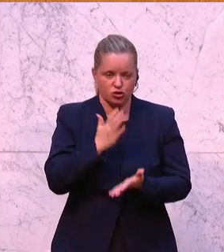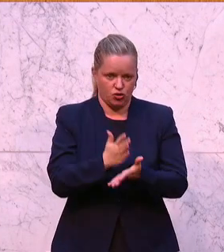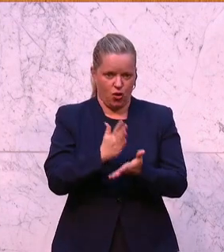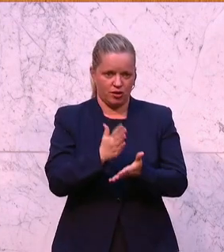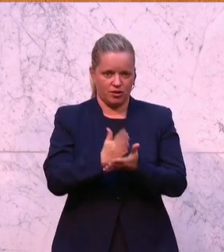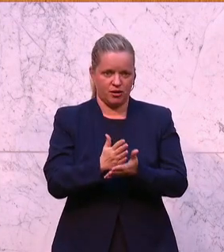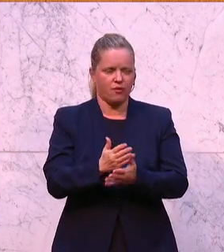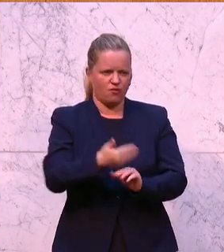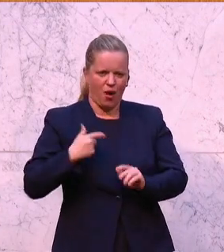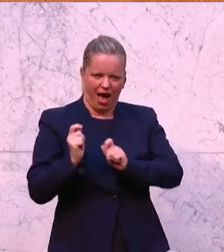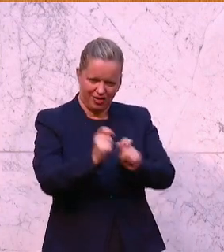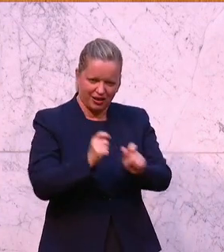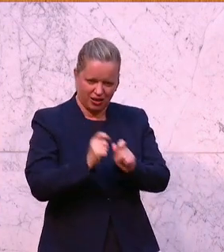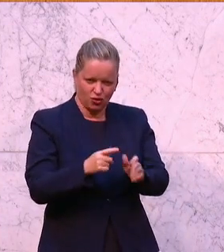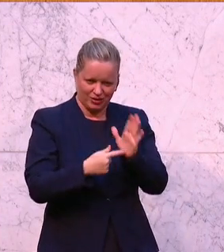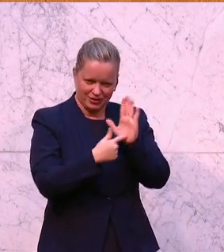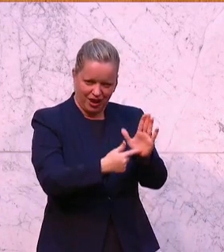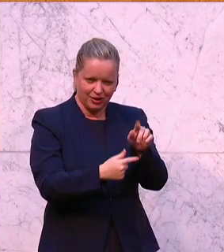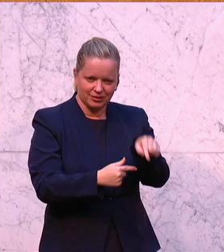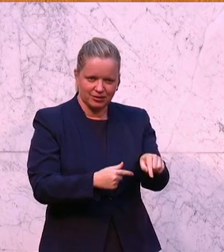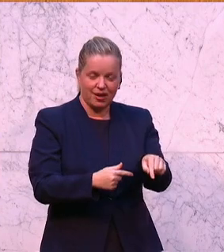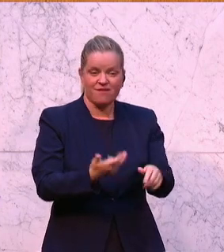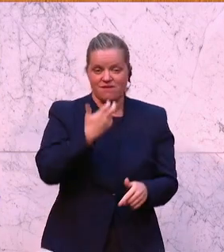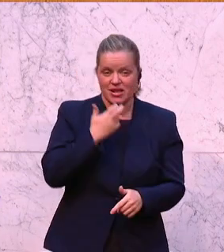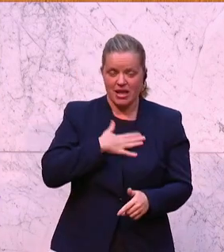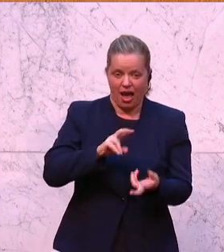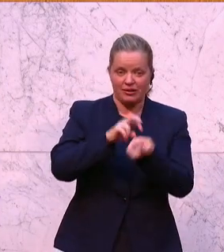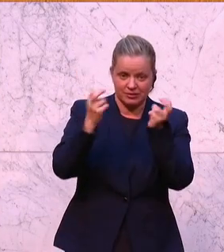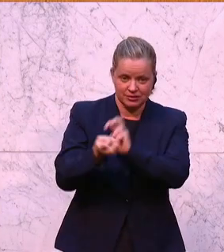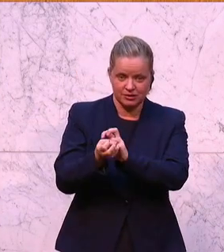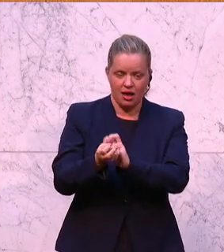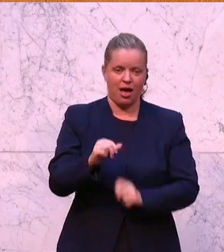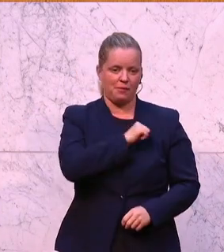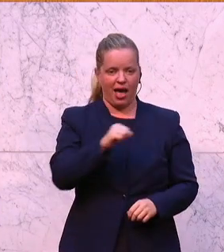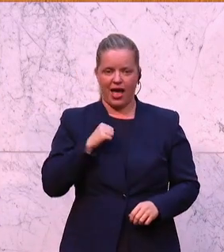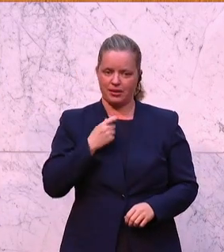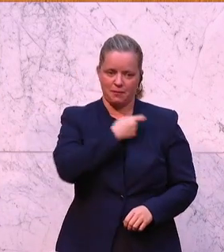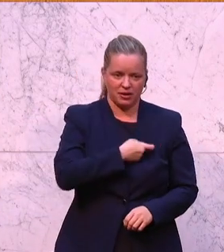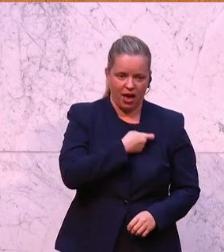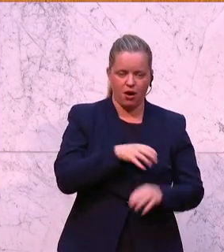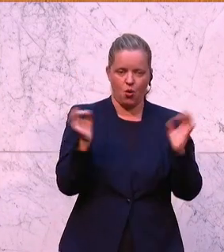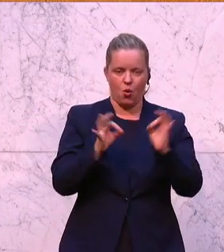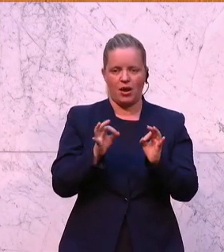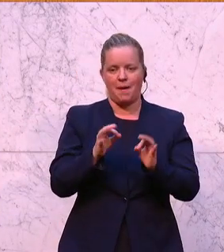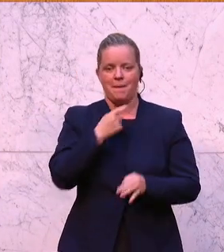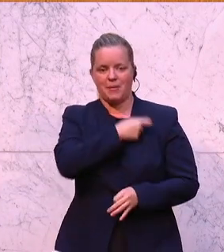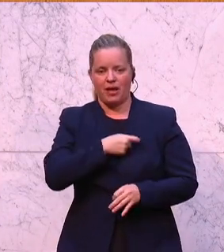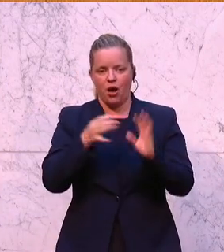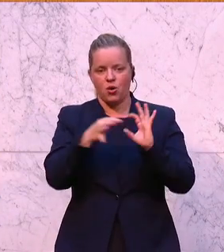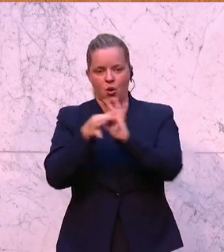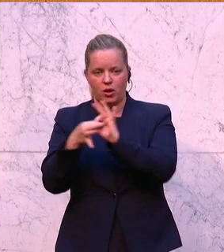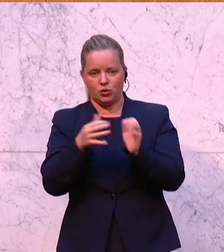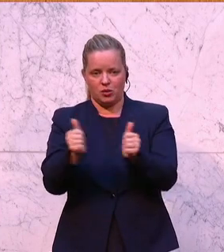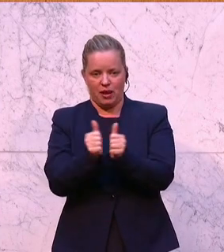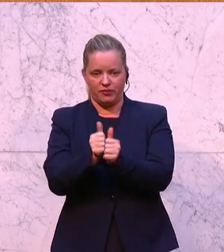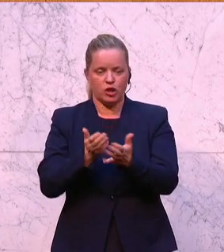skizziert worden sind, kann er sich aber im eigenen Rahmen, in der eigenen Partei vielleicht auch oder vor allem auch in der Koalitionspartei